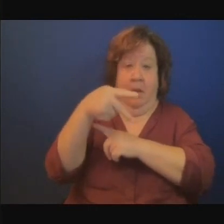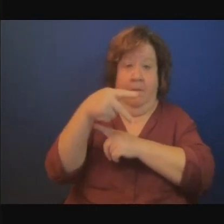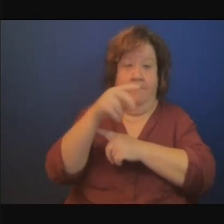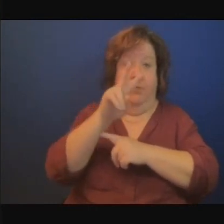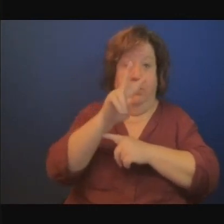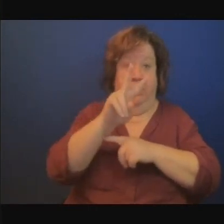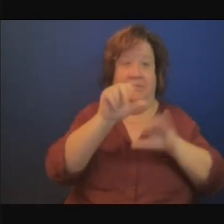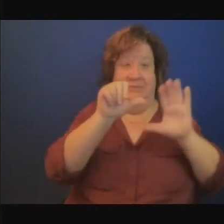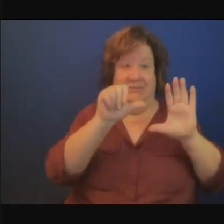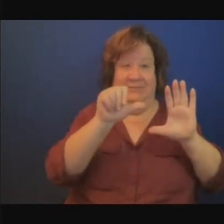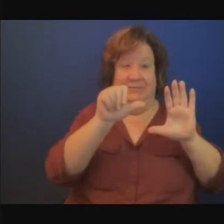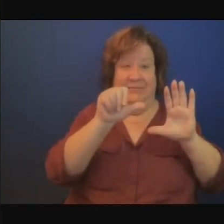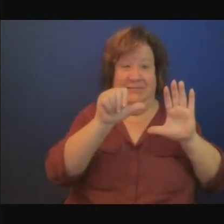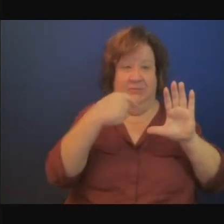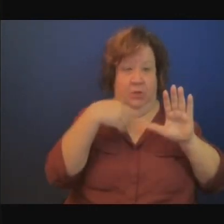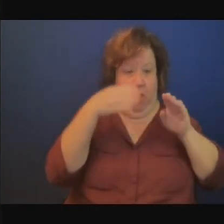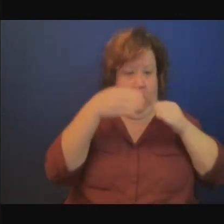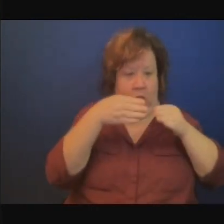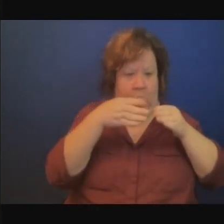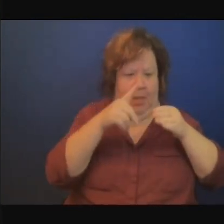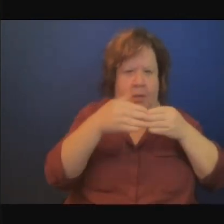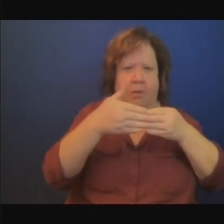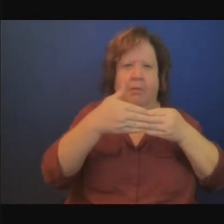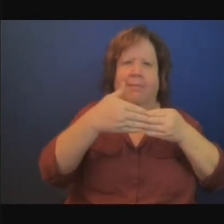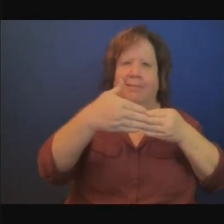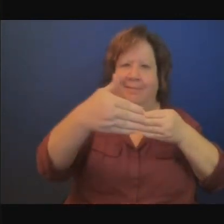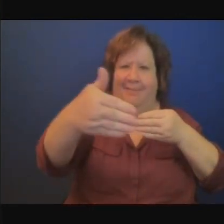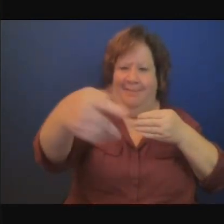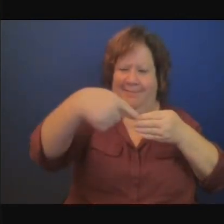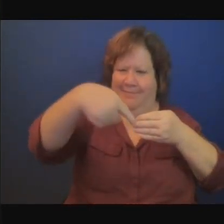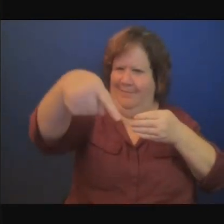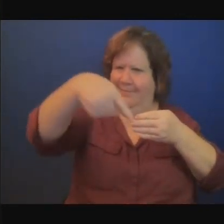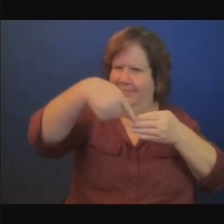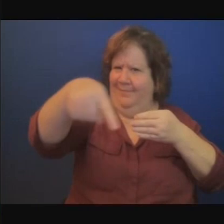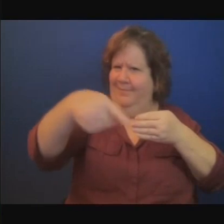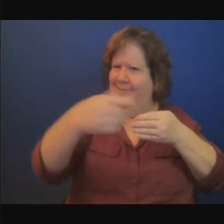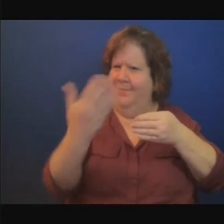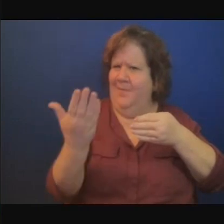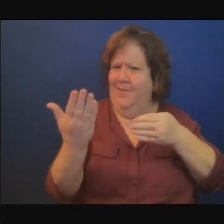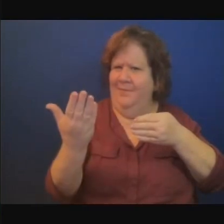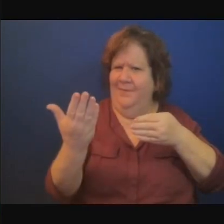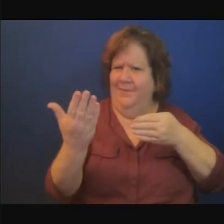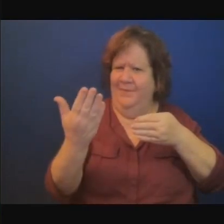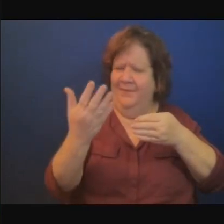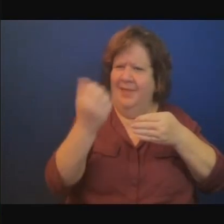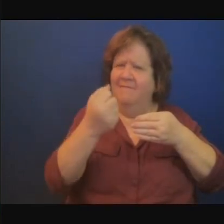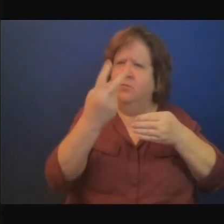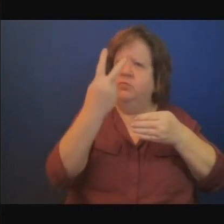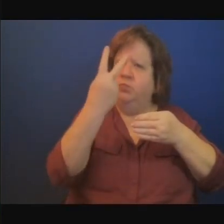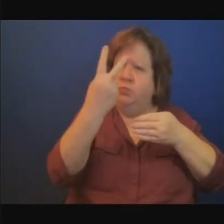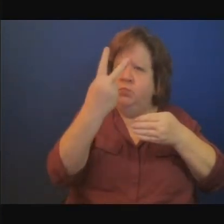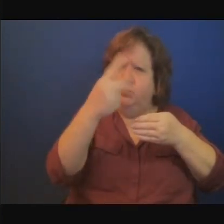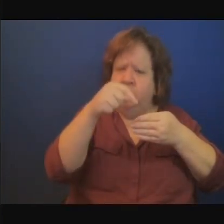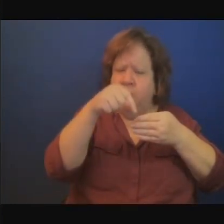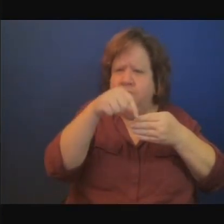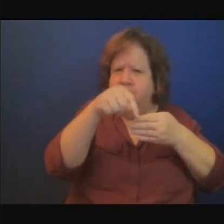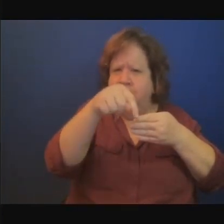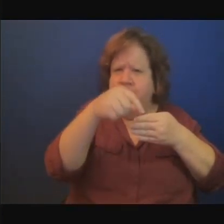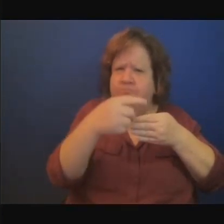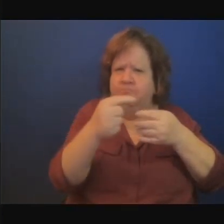et là il y a deux éléments auxquels je pense premièrement les pays